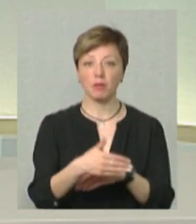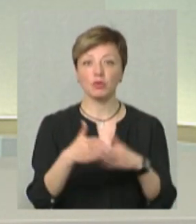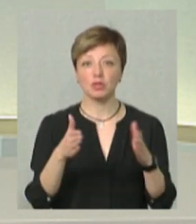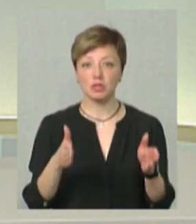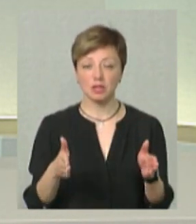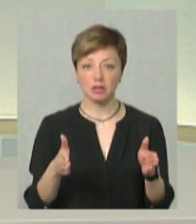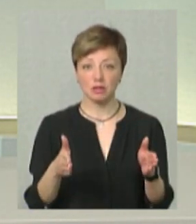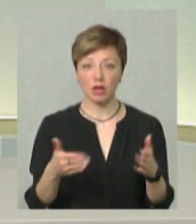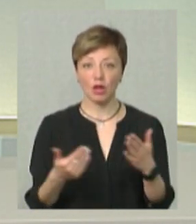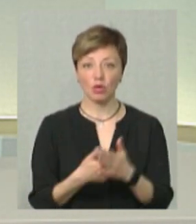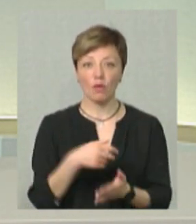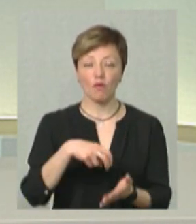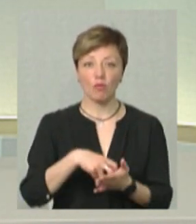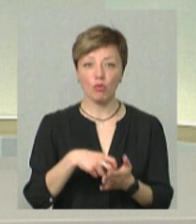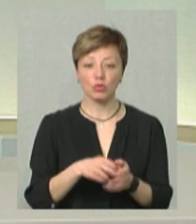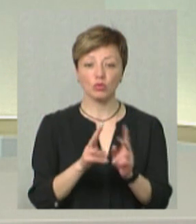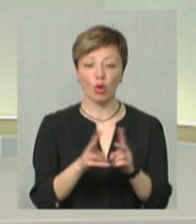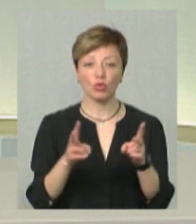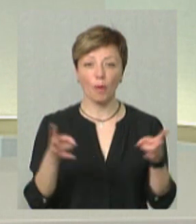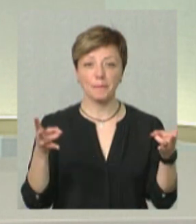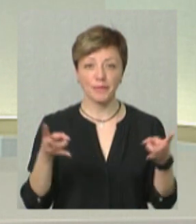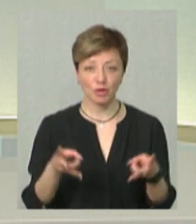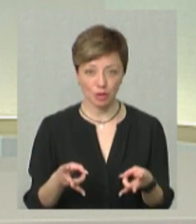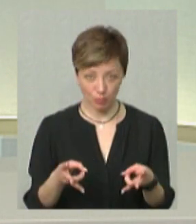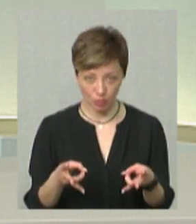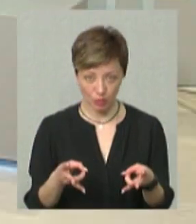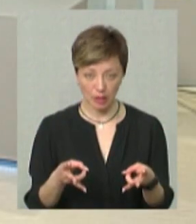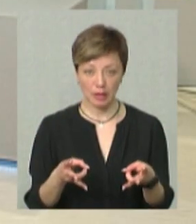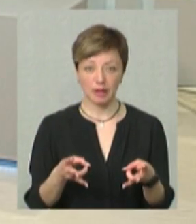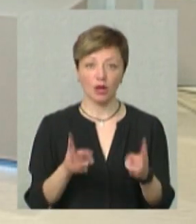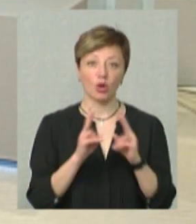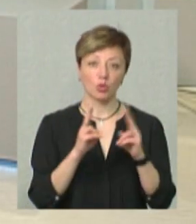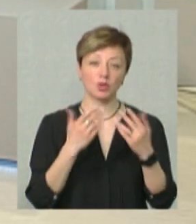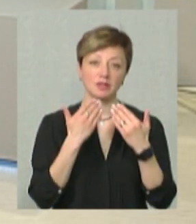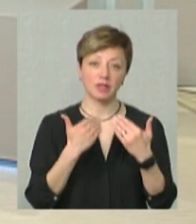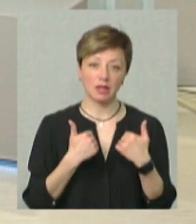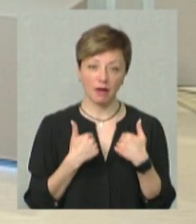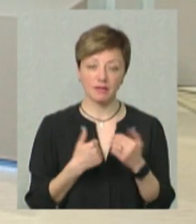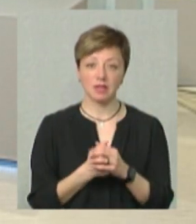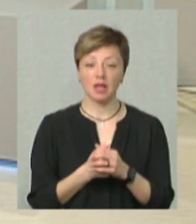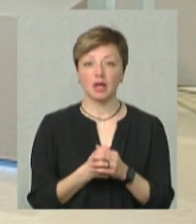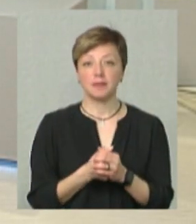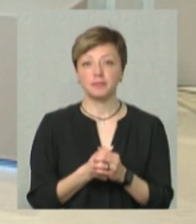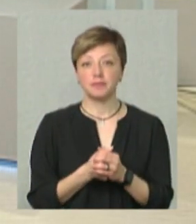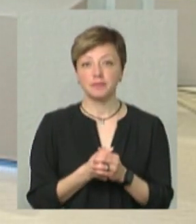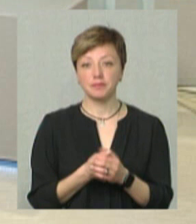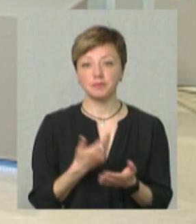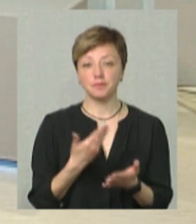на нову пошту, хто потребує, хто звертався. Ну, наприклад,